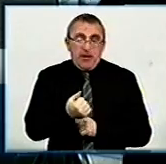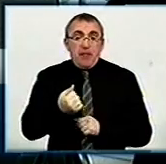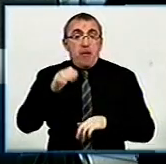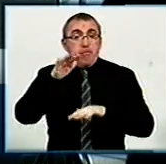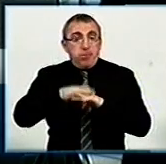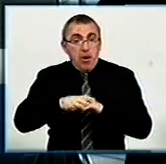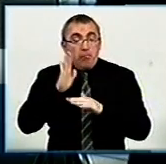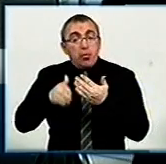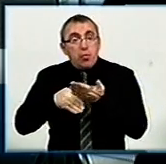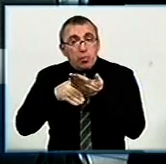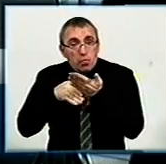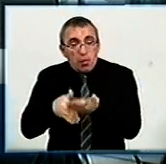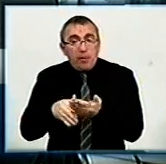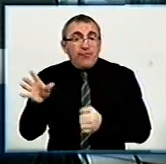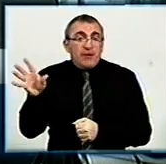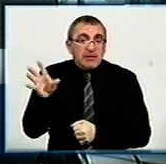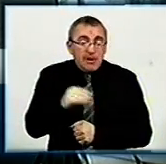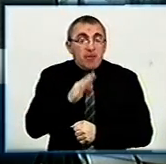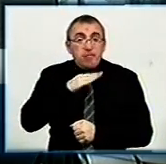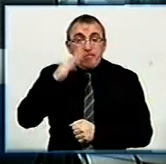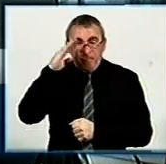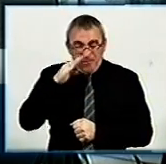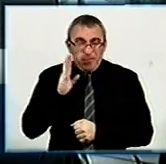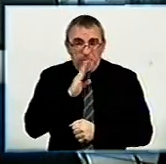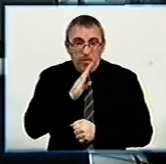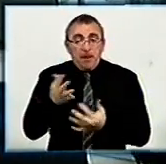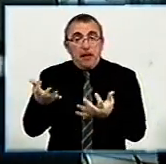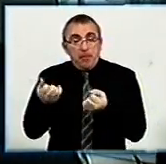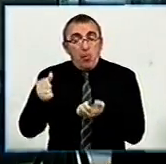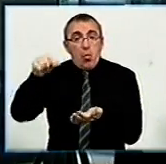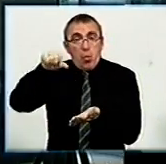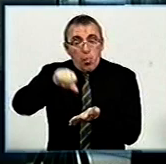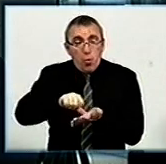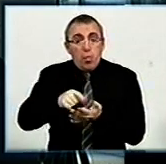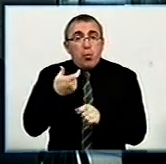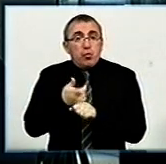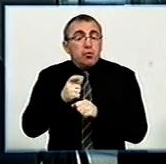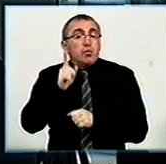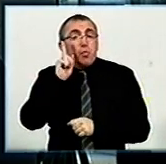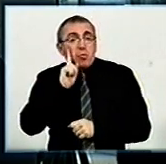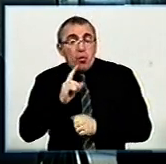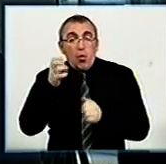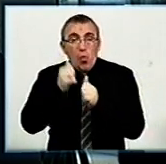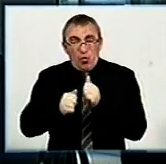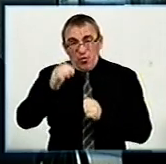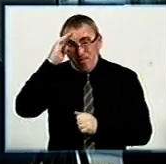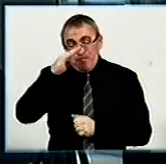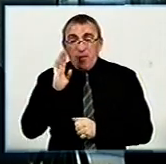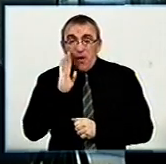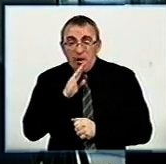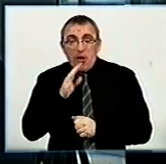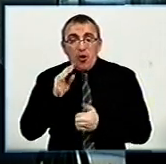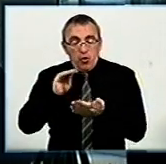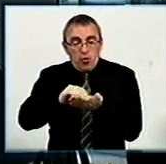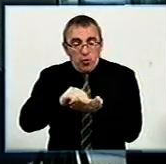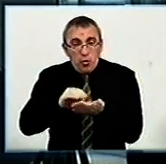банка, який буде допомагати всім батькам приймати участь в цьому. Дуже зручно кожному з батьків, щоденні